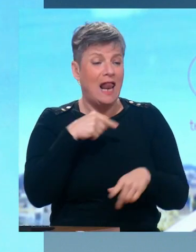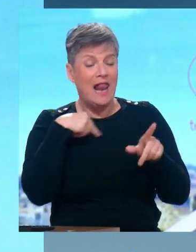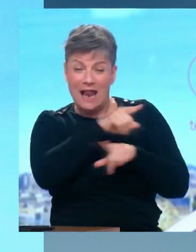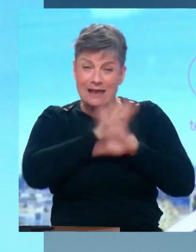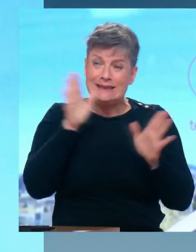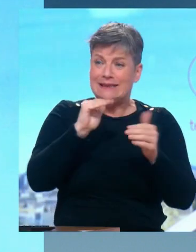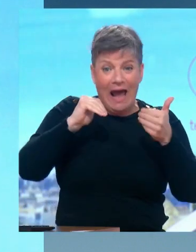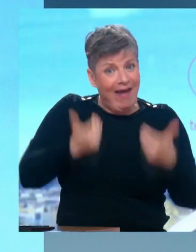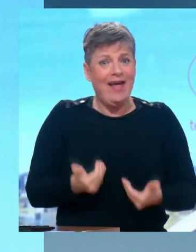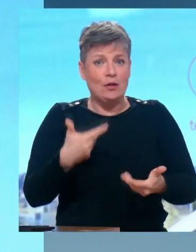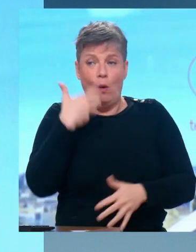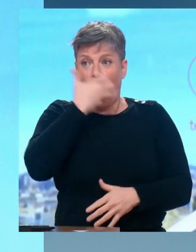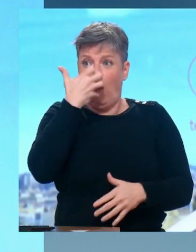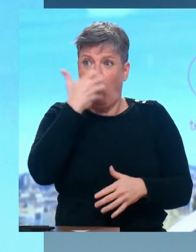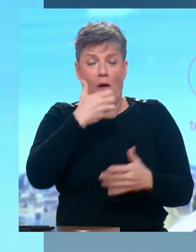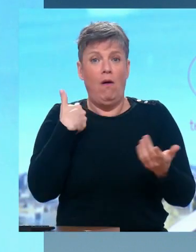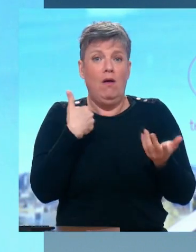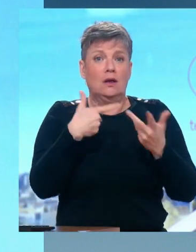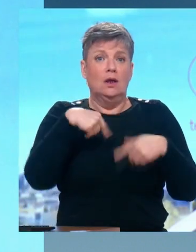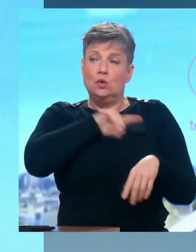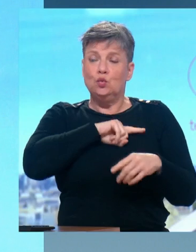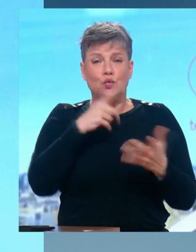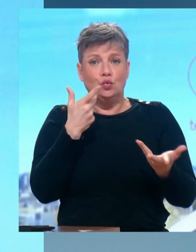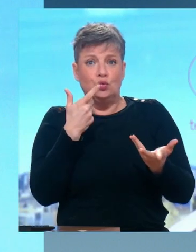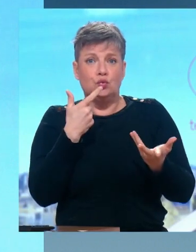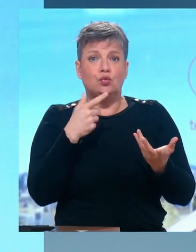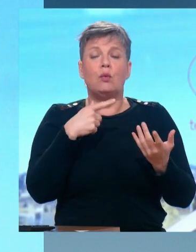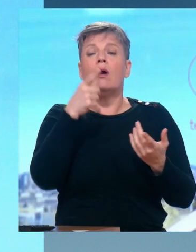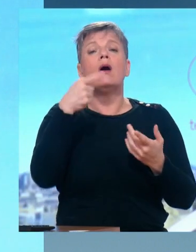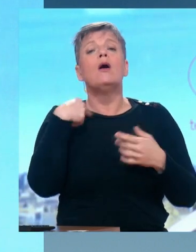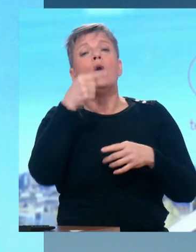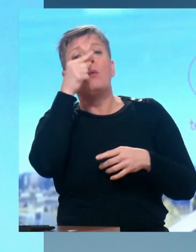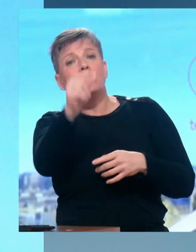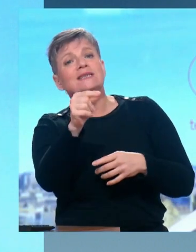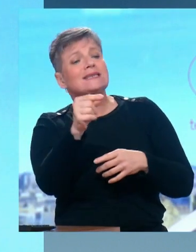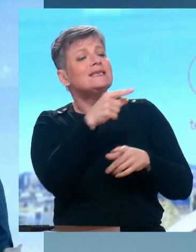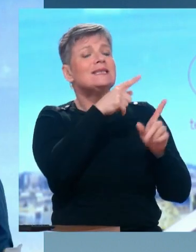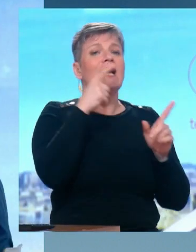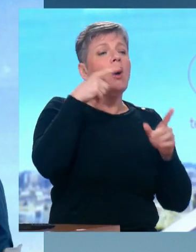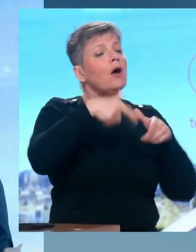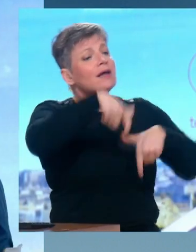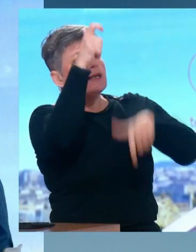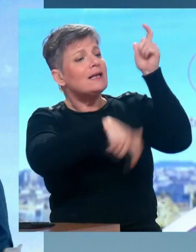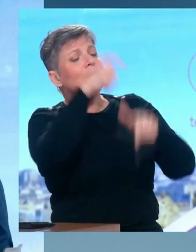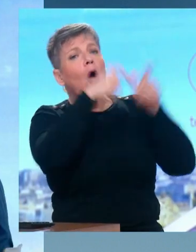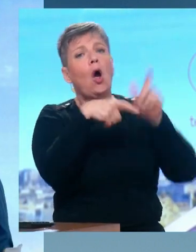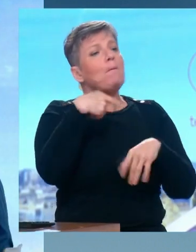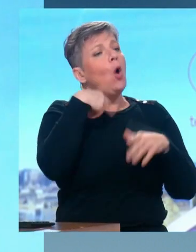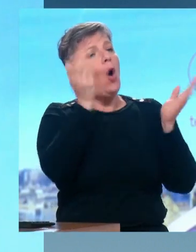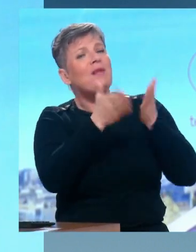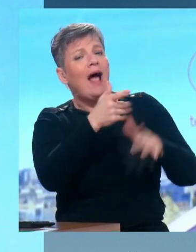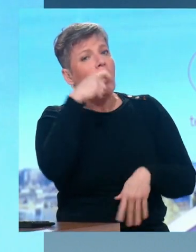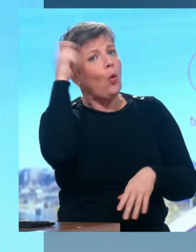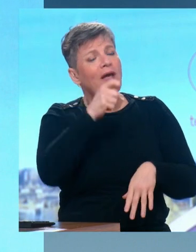ne supporte pas l'indignation sélective. Quand des bombes de Poutine tombent sur des immeubles ou des hôpitaux en